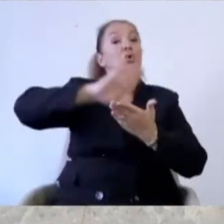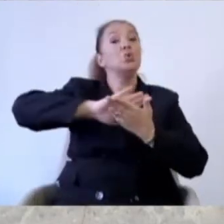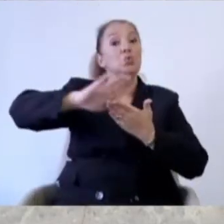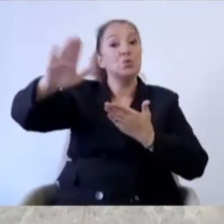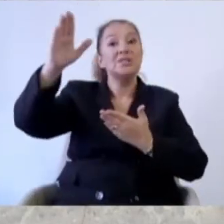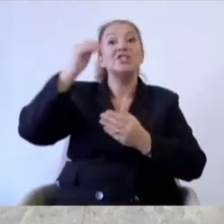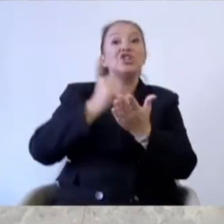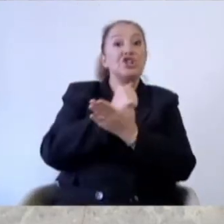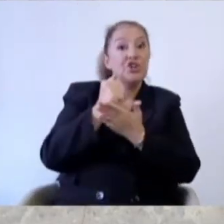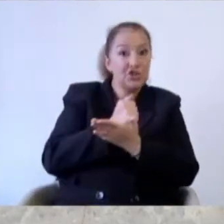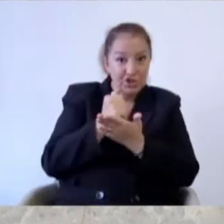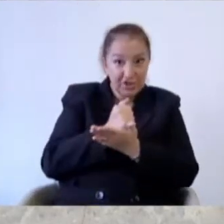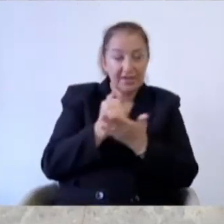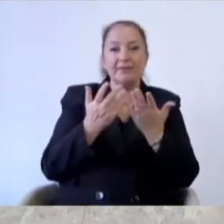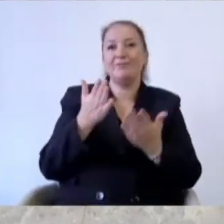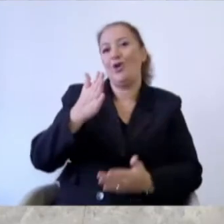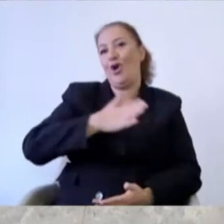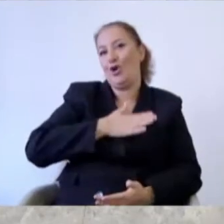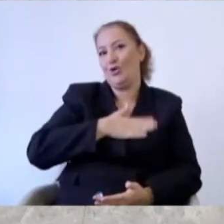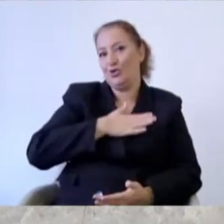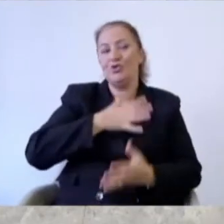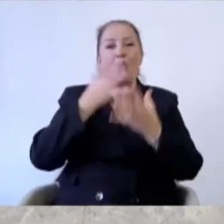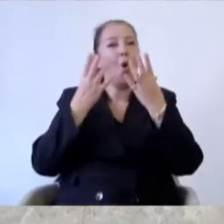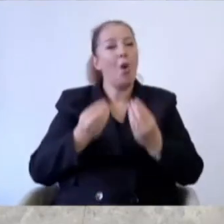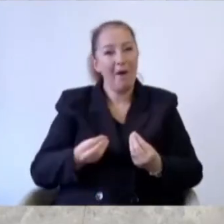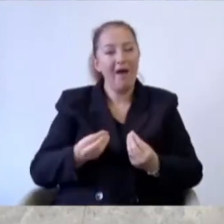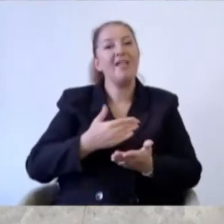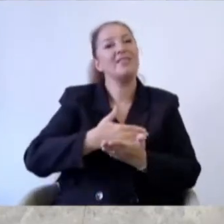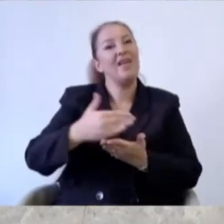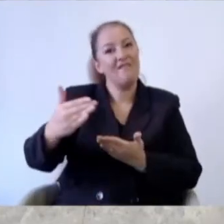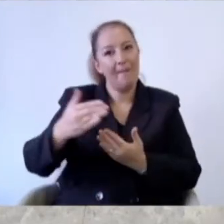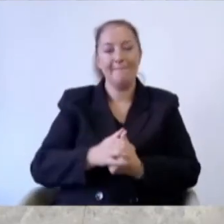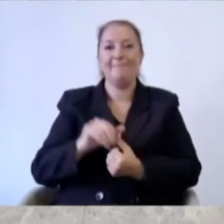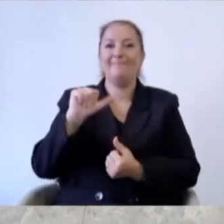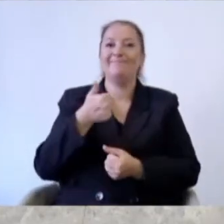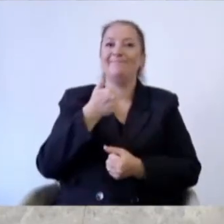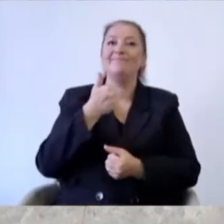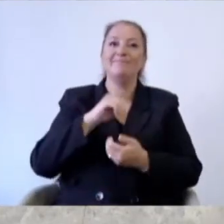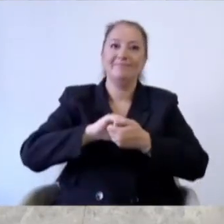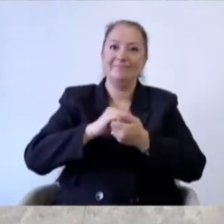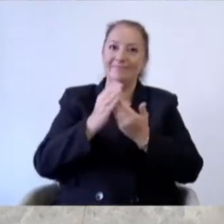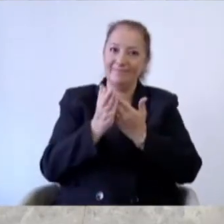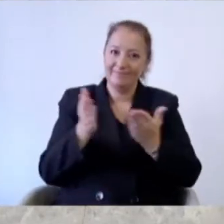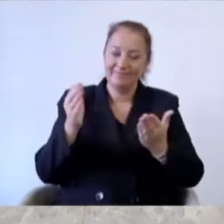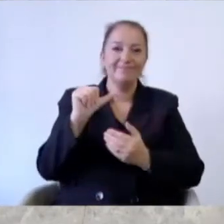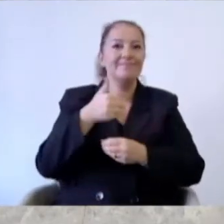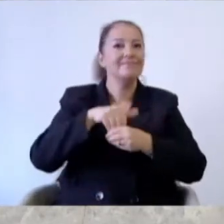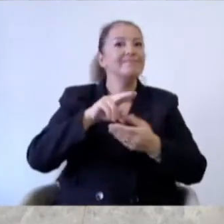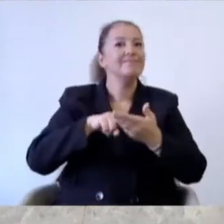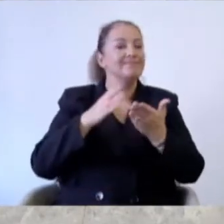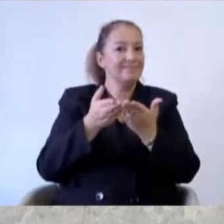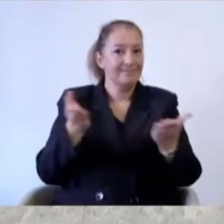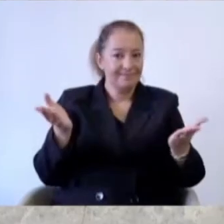yeşilin öncüsü olmaya devam edecek kıymetli dostlar, kıymetli meclis üyelerim.